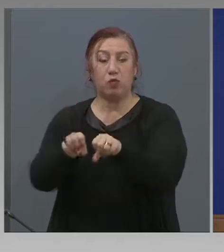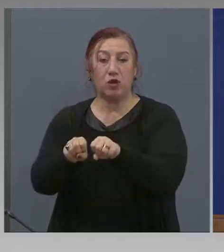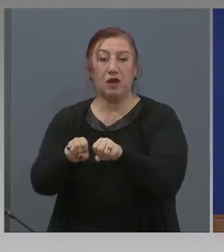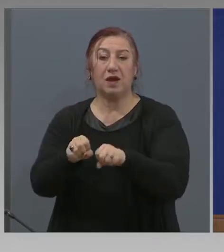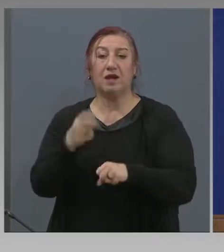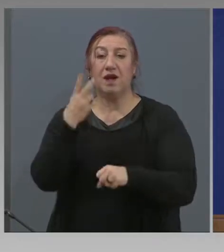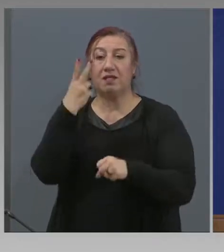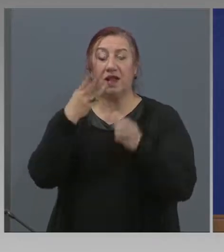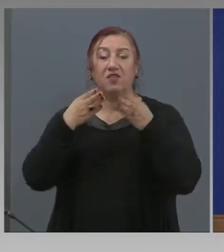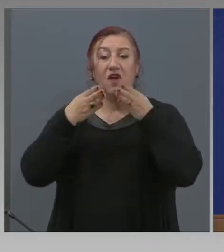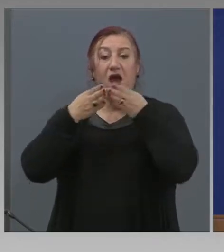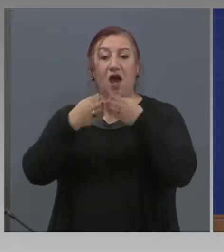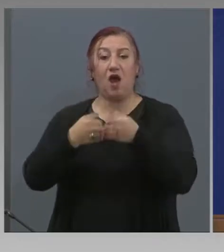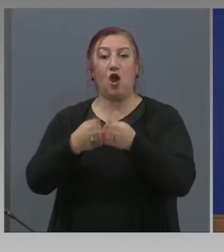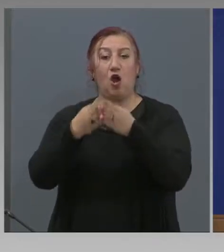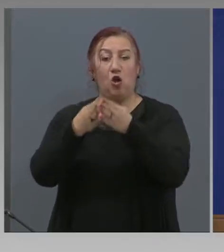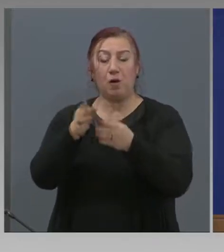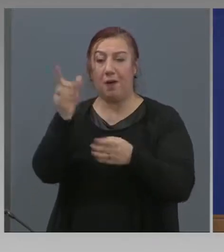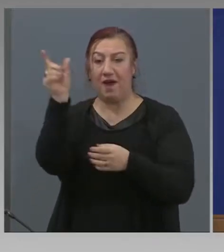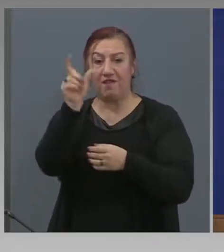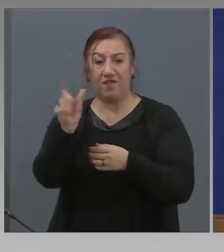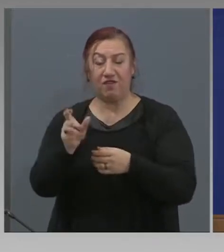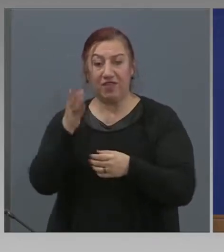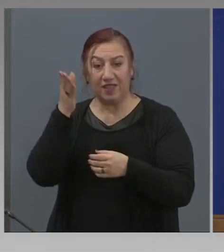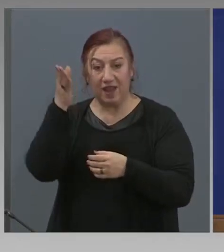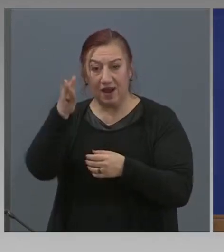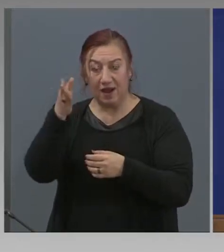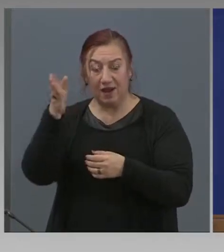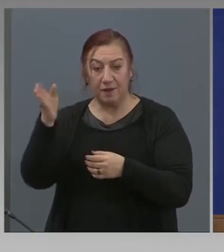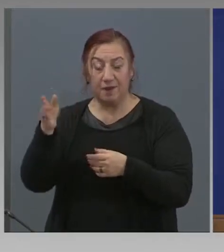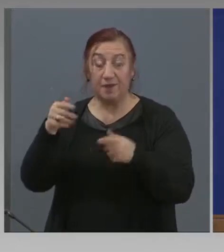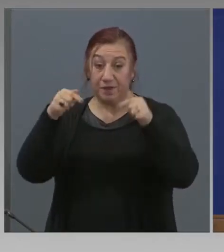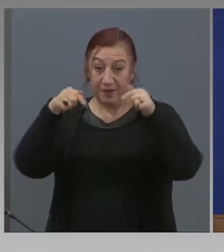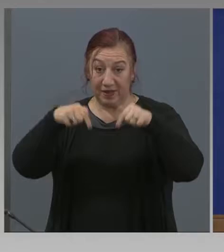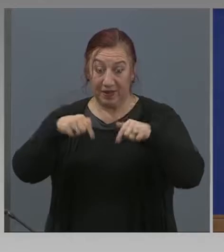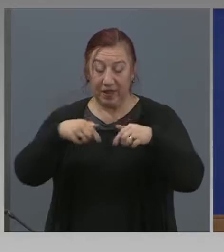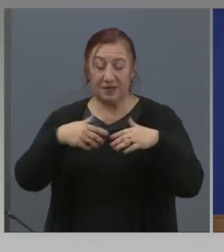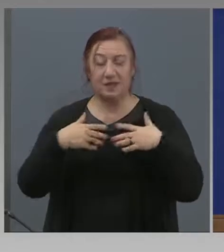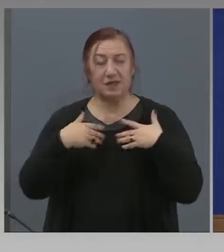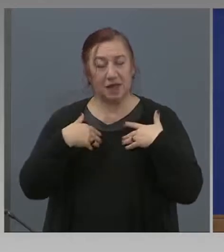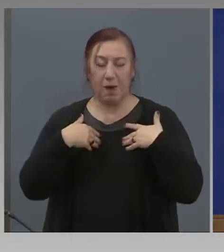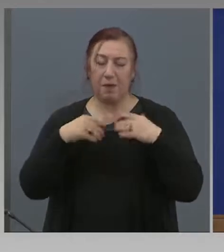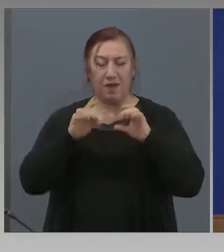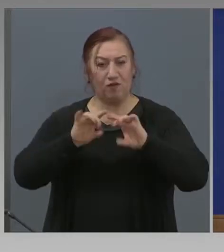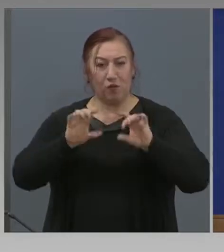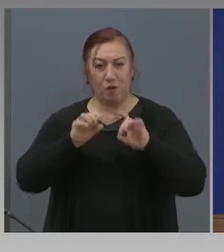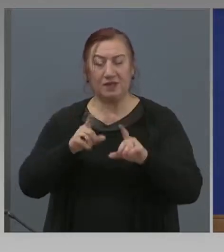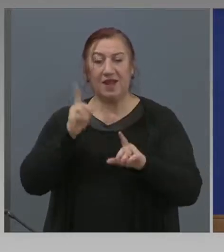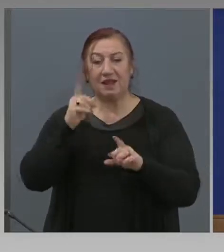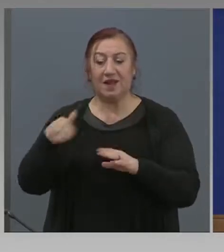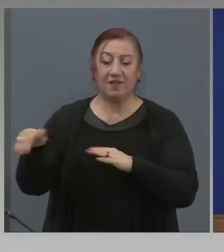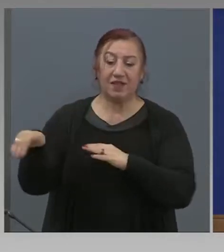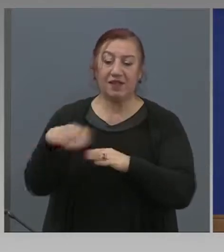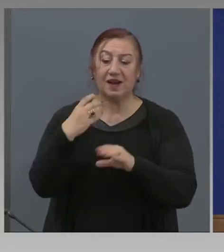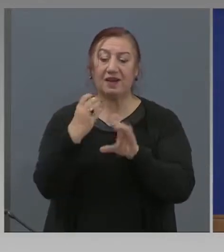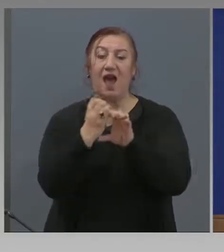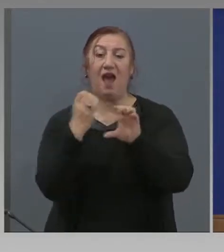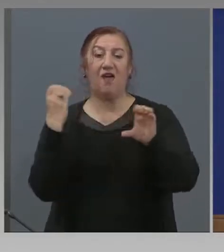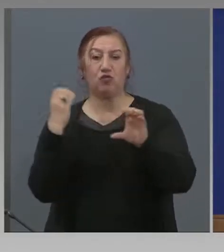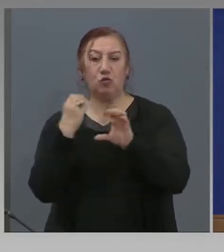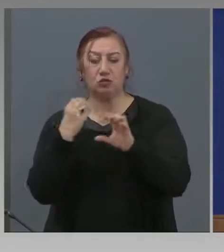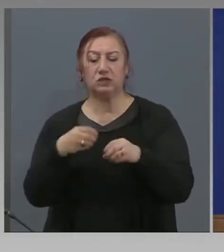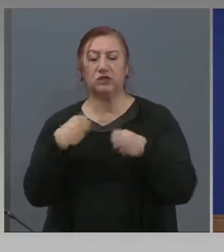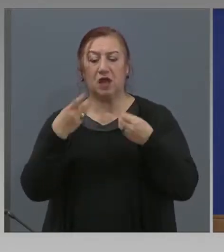круизни кораба в Италия. Днес, по моя информация, трябва да тръгна автобус, на който да осигурено